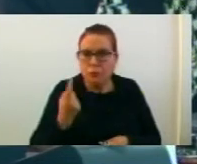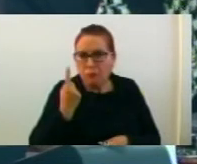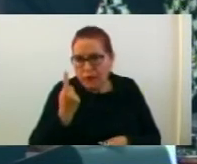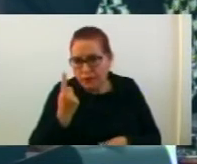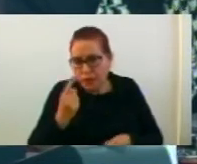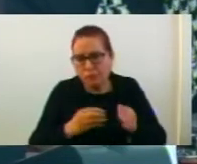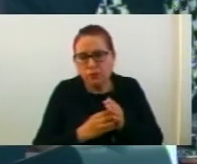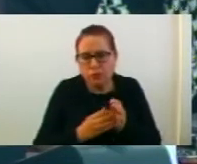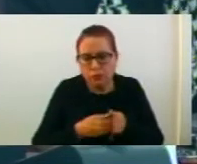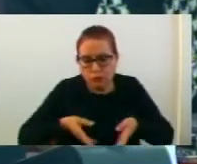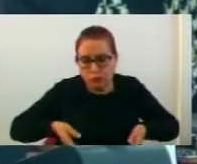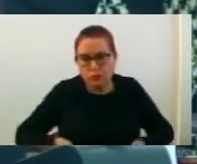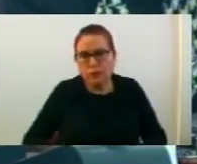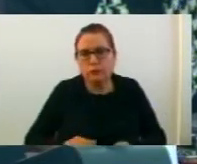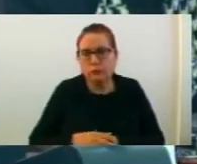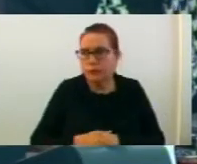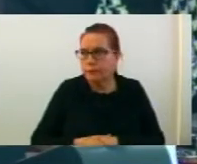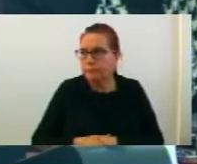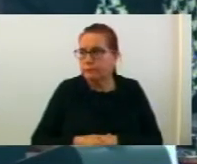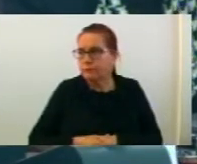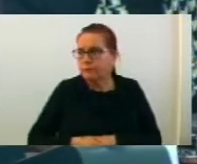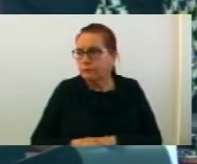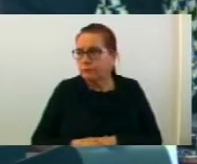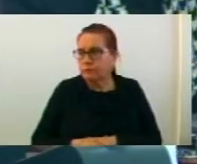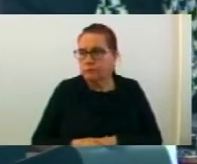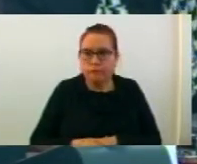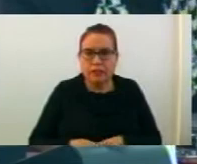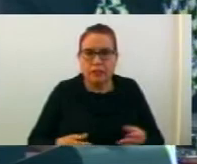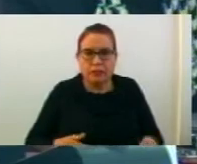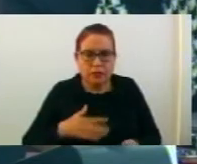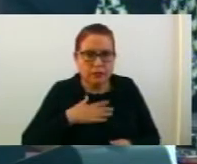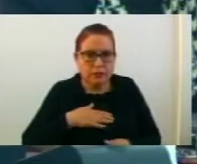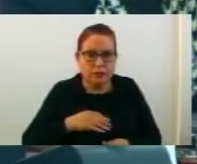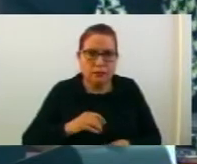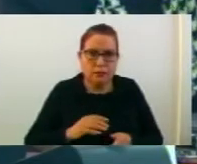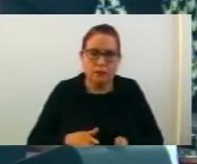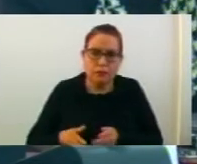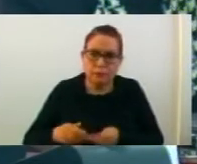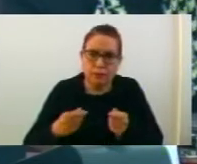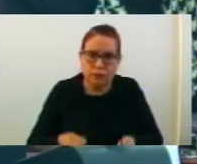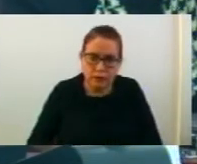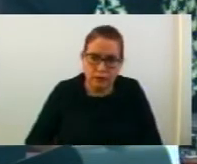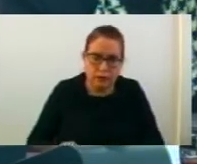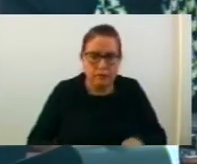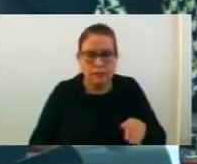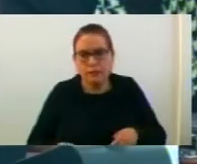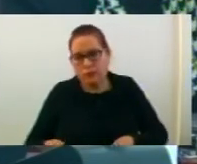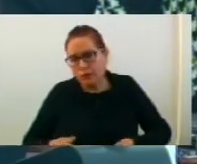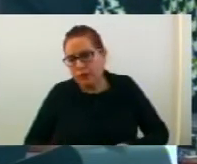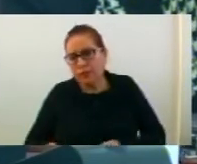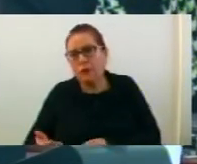што доаѓаат со новороденчето. А воедно се има и за цел да се придонесе и за сголемување на